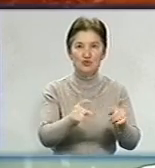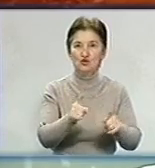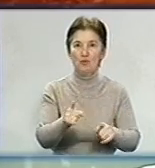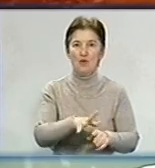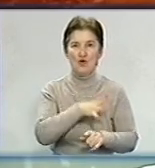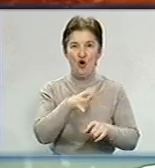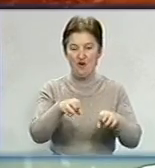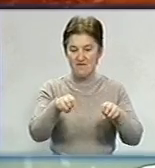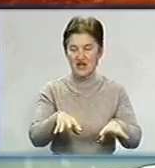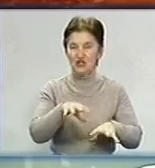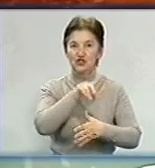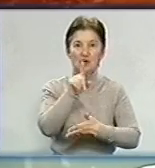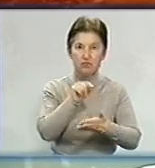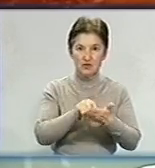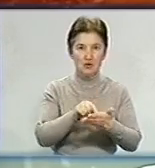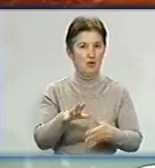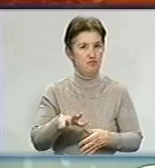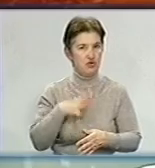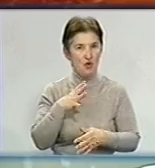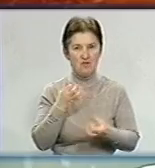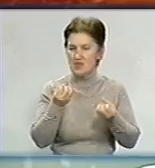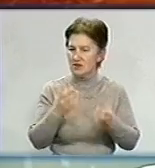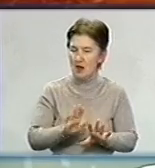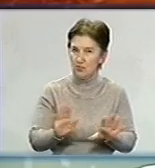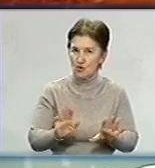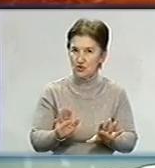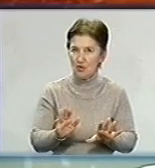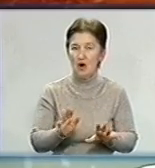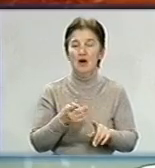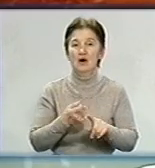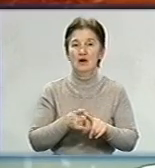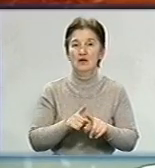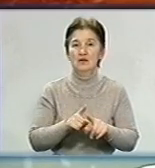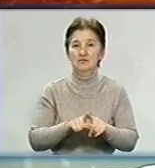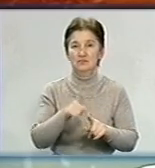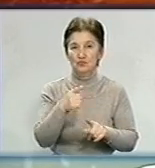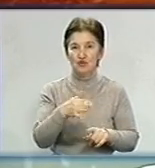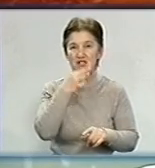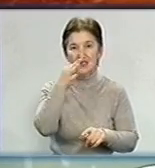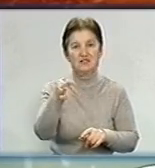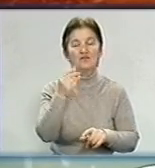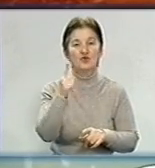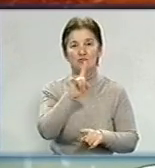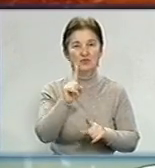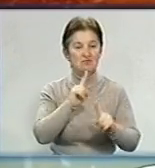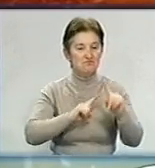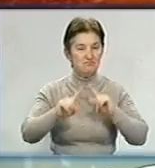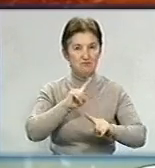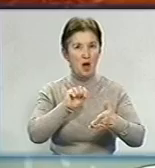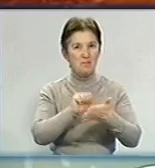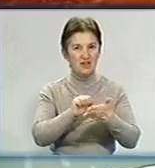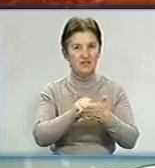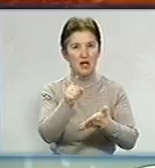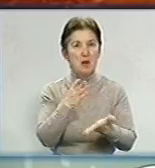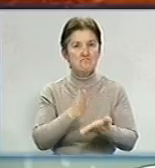питання, було досить непросто. Але, як я казав під час одного з брифінгів до преси, я мав